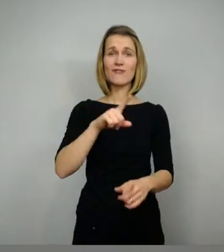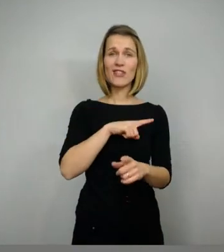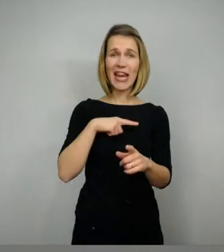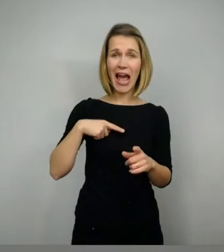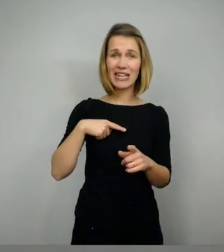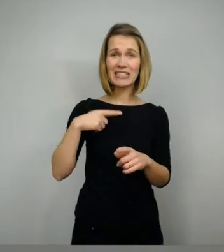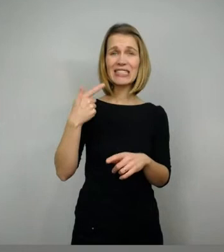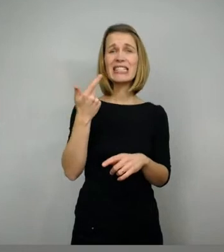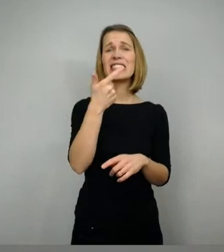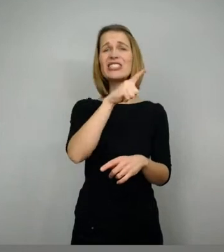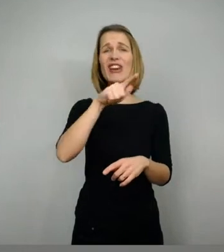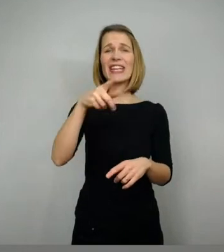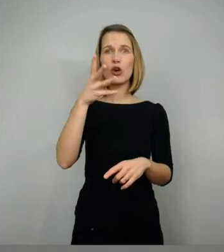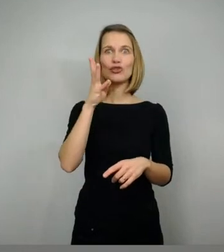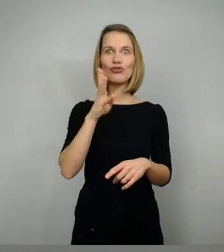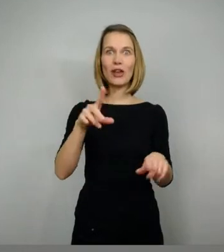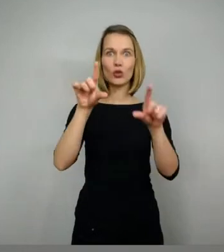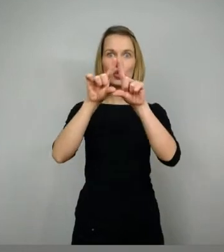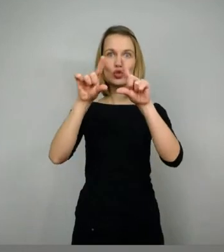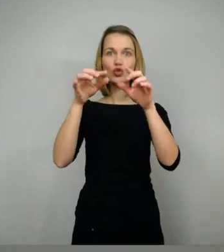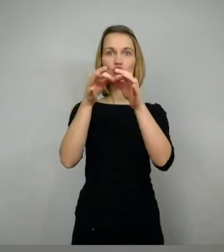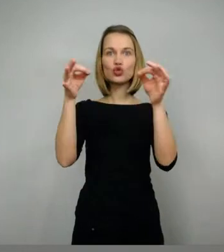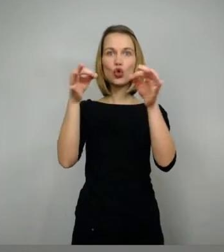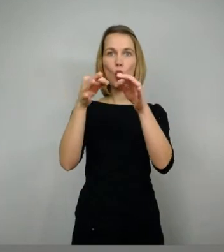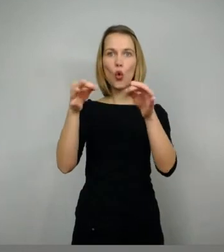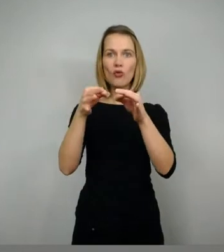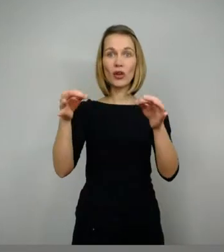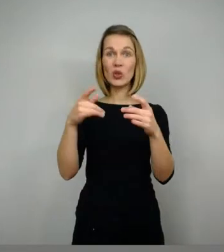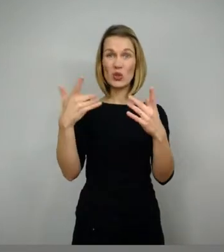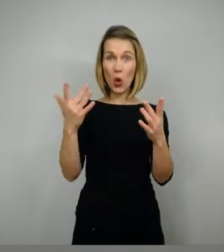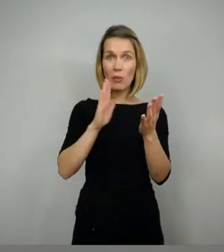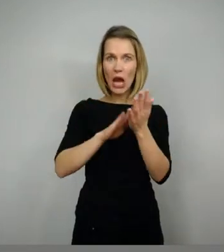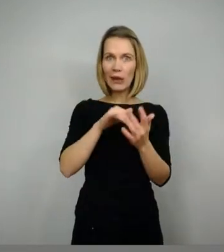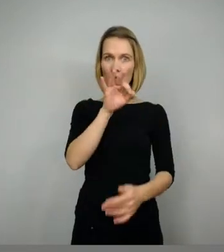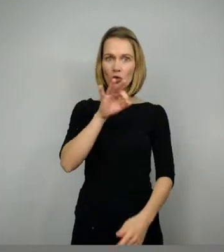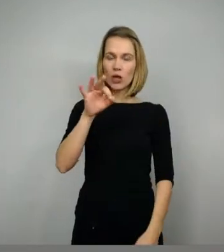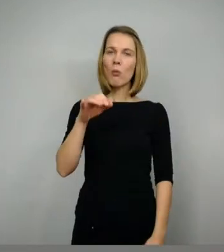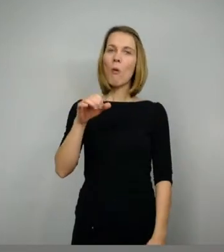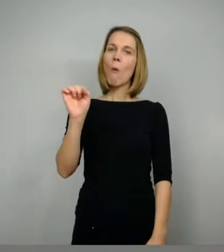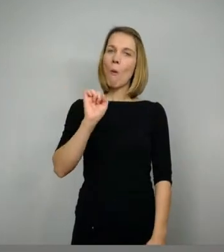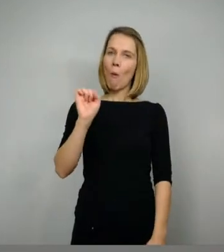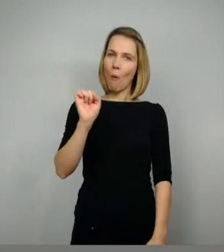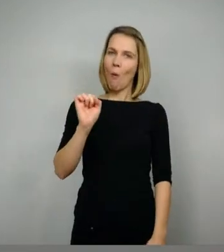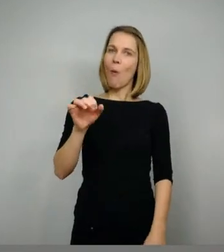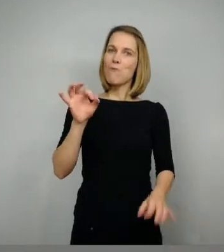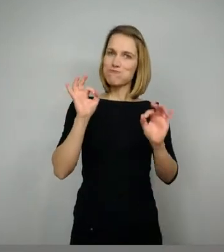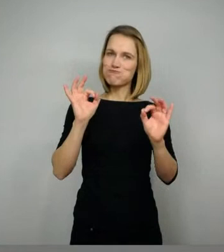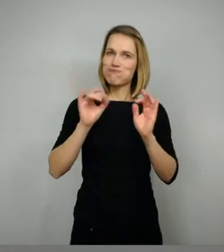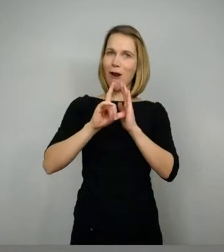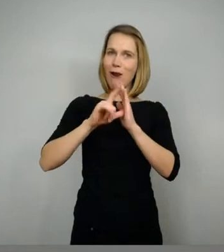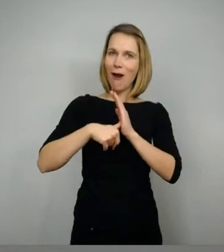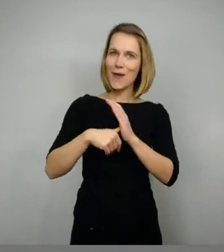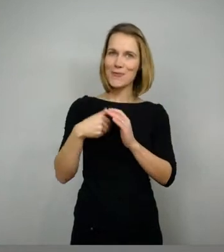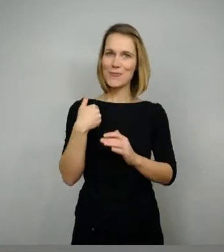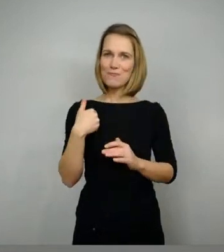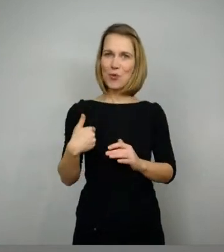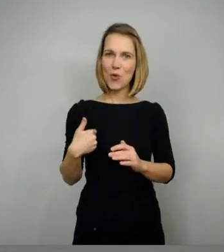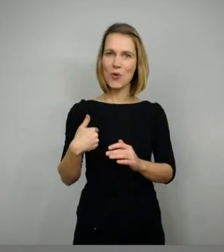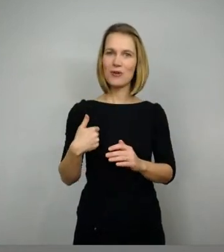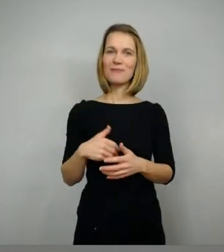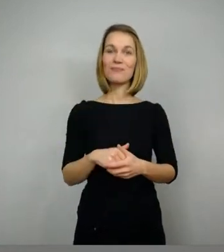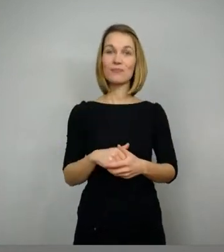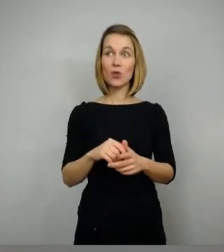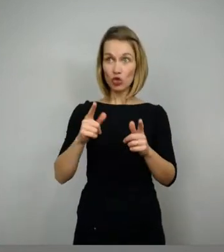von Hand aufzuschreiben, würde ich sagen, ist schon eine ordentliche Leistung. Vor allem in diesen verschiedenen Fassungen. Ja, hier ist noch mal eine Frage. und zwar bei